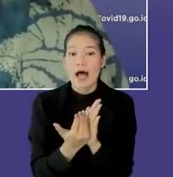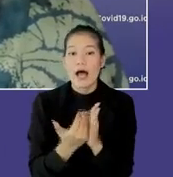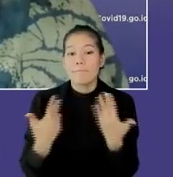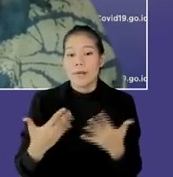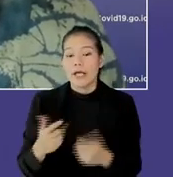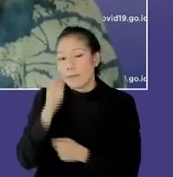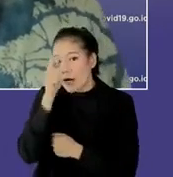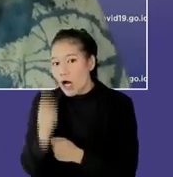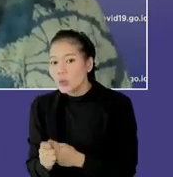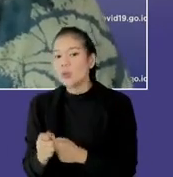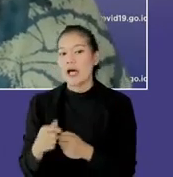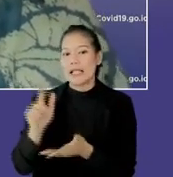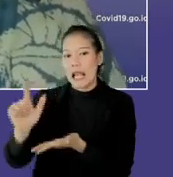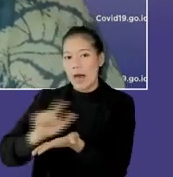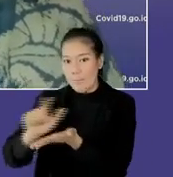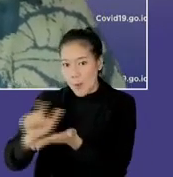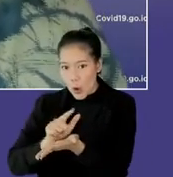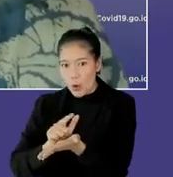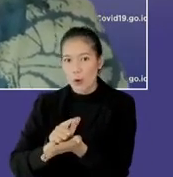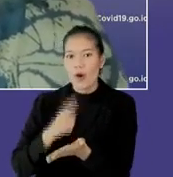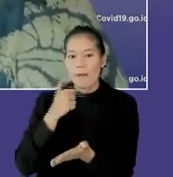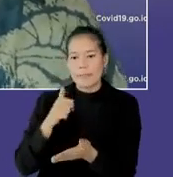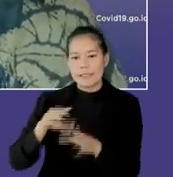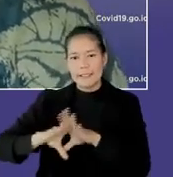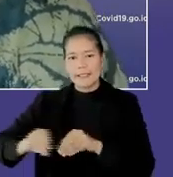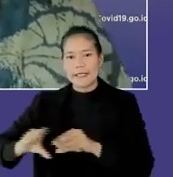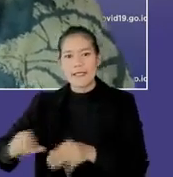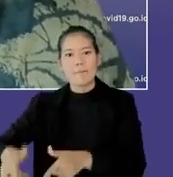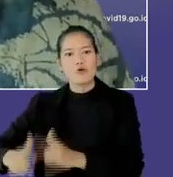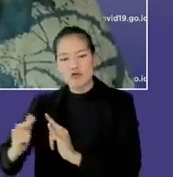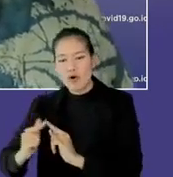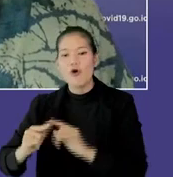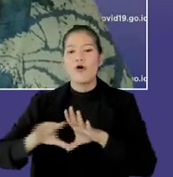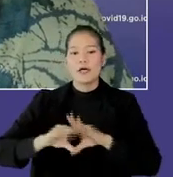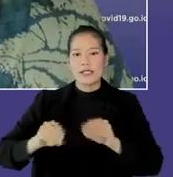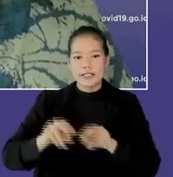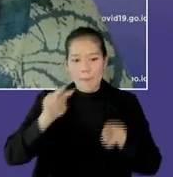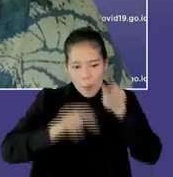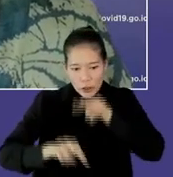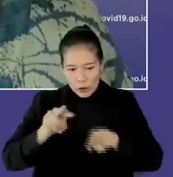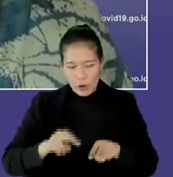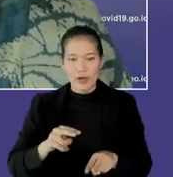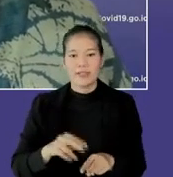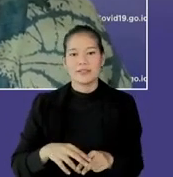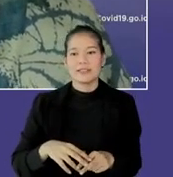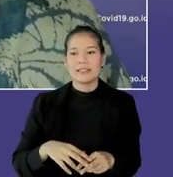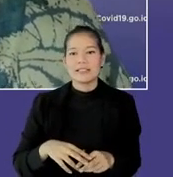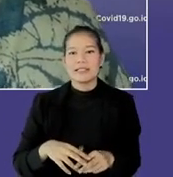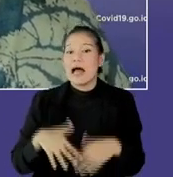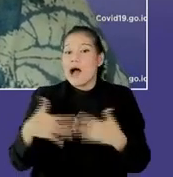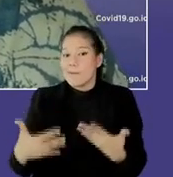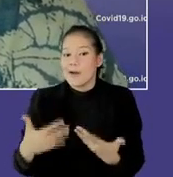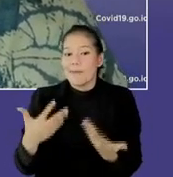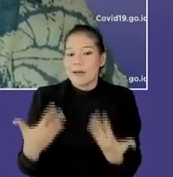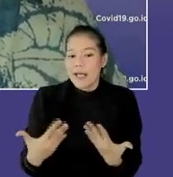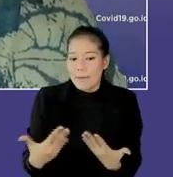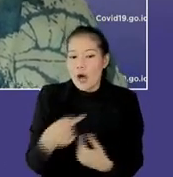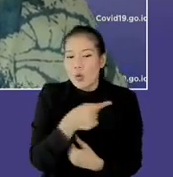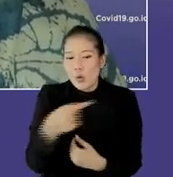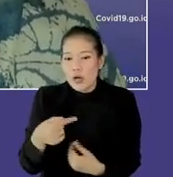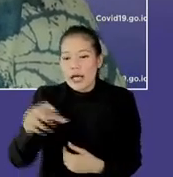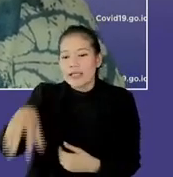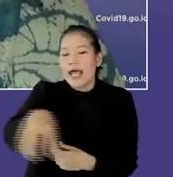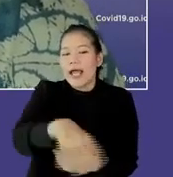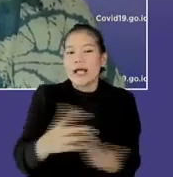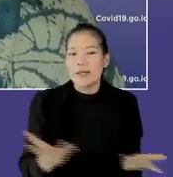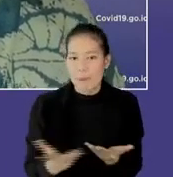pengisian, terutama tadi data kinerja posko, data kepatuhan monitoring, intinya kita sudah mengabsen gitu ya, cakupan-cakupan yang kurang, ada di